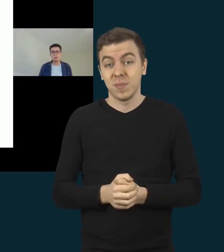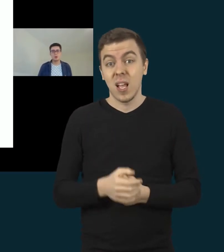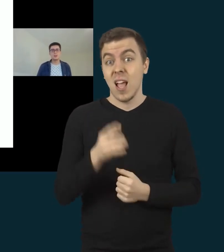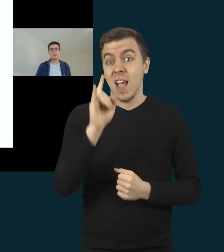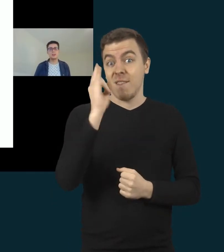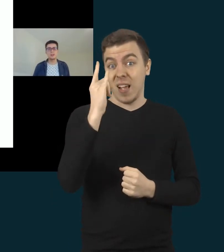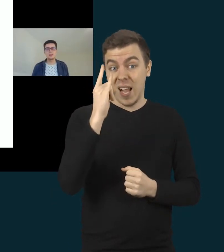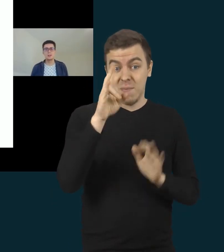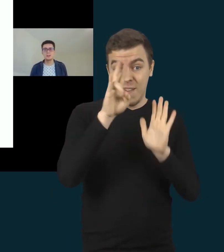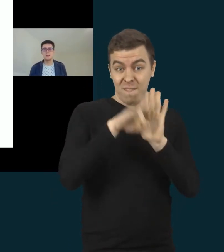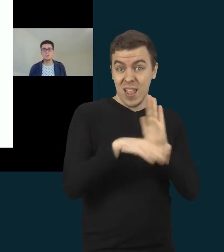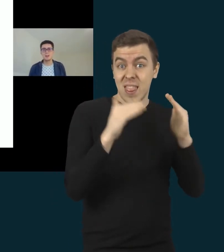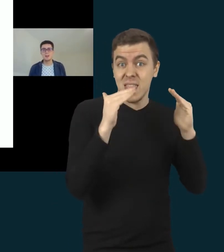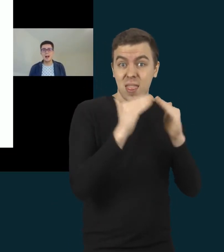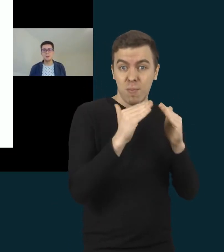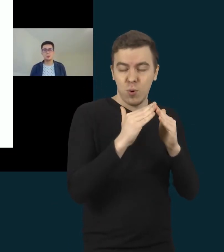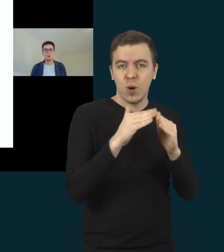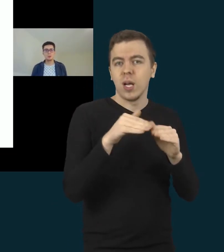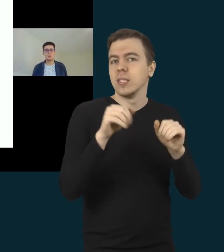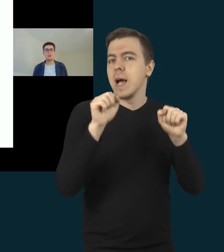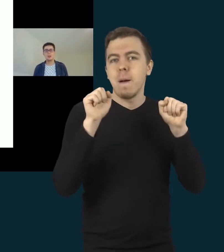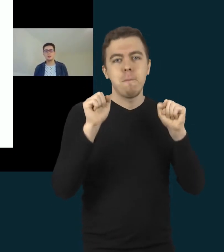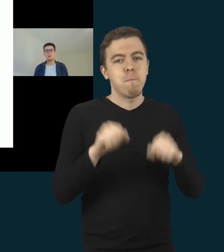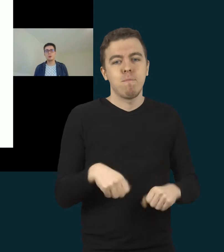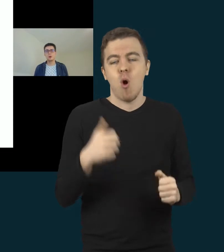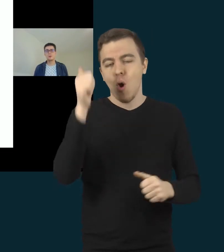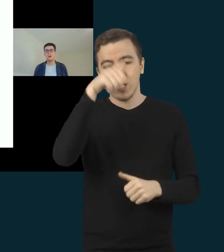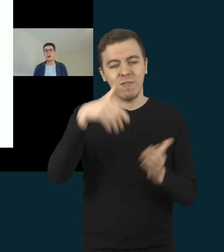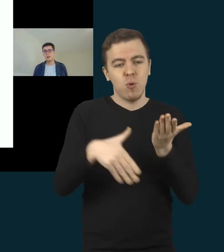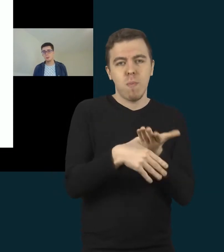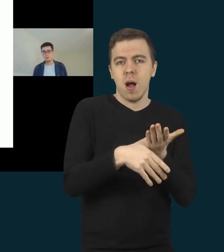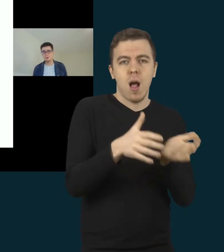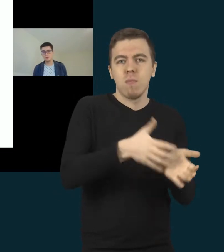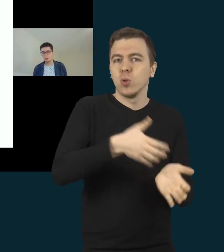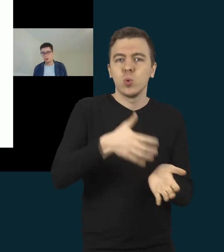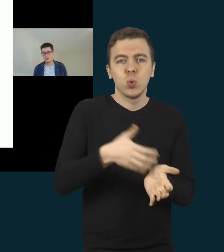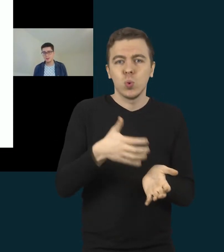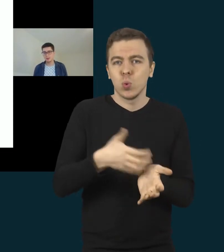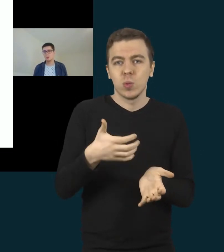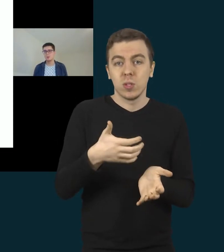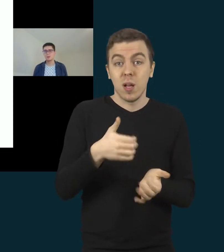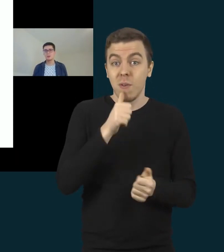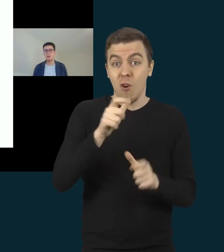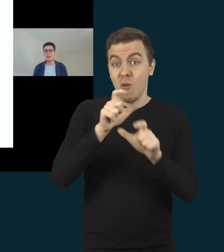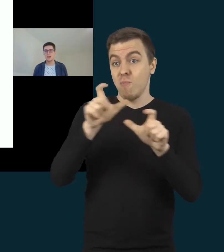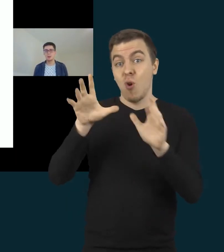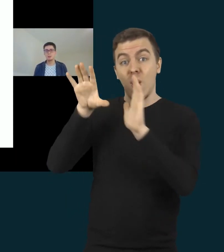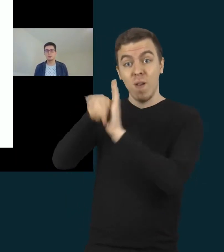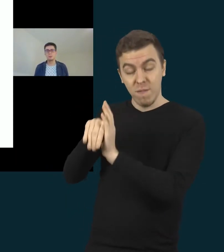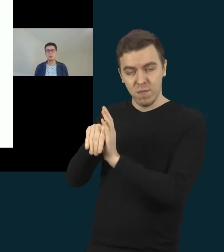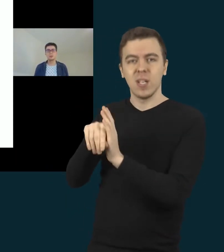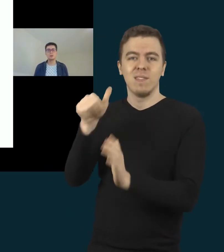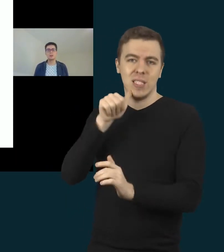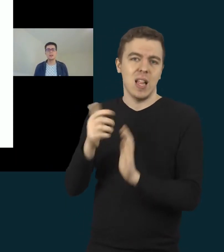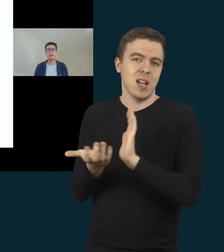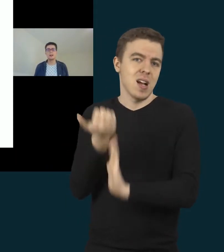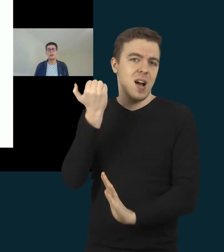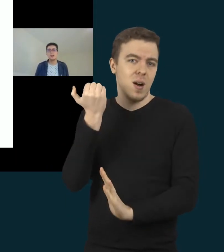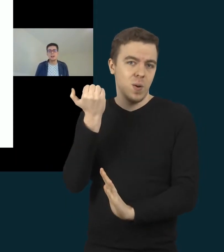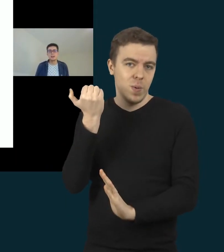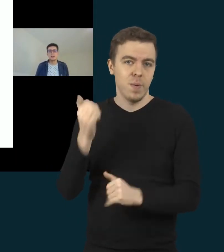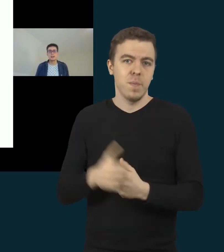nuomuose gali pritrūkti individualios pagalbos, kurios jie dažniausiai susilaukia mūsų mokykloje.